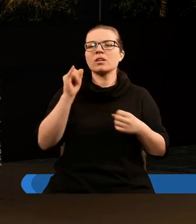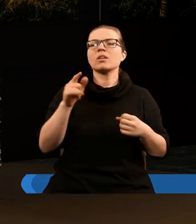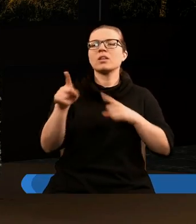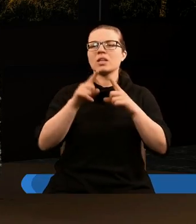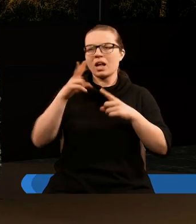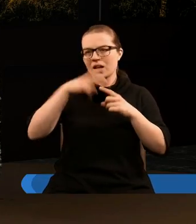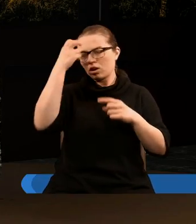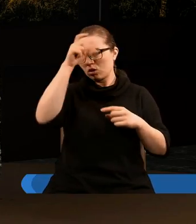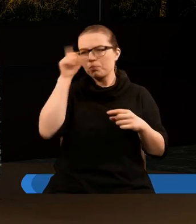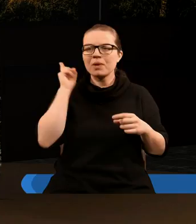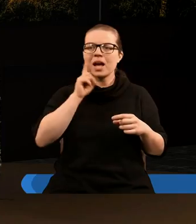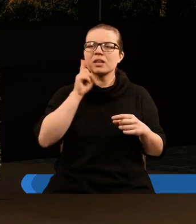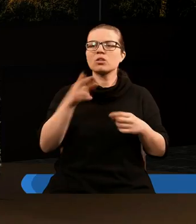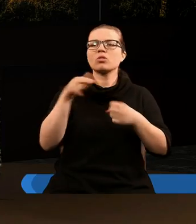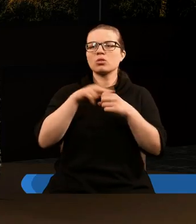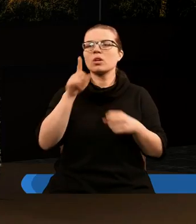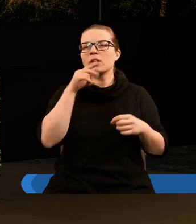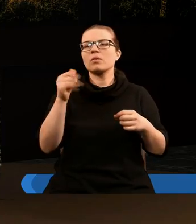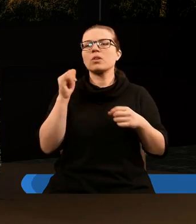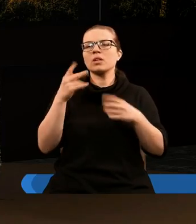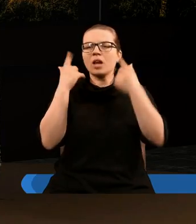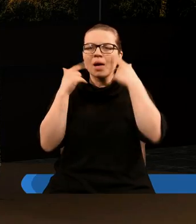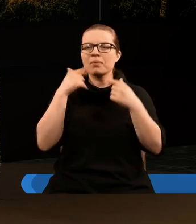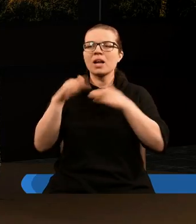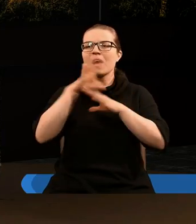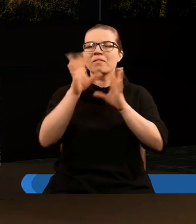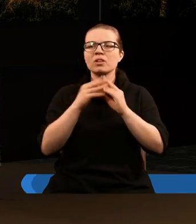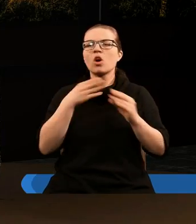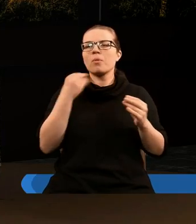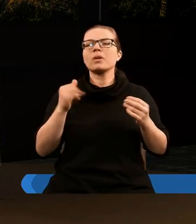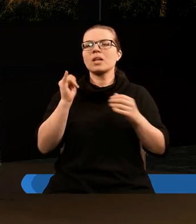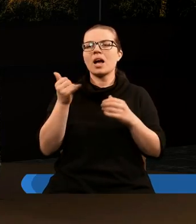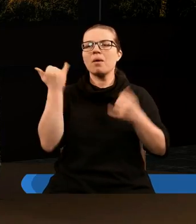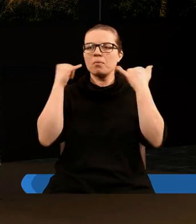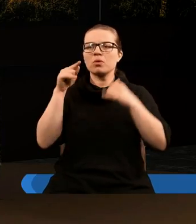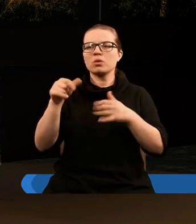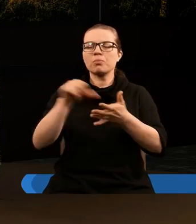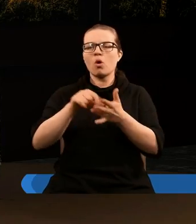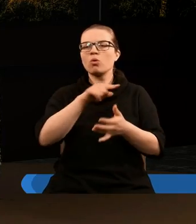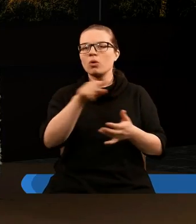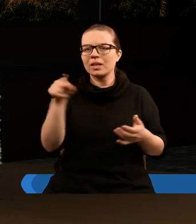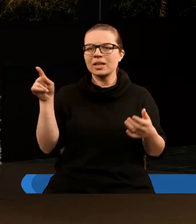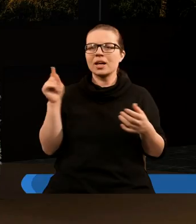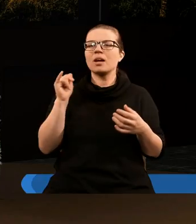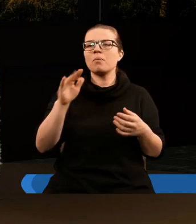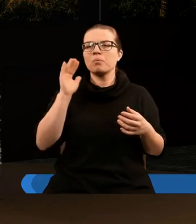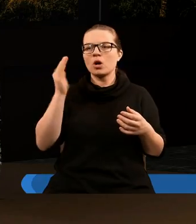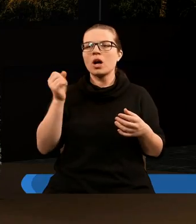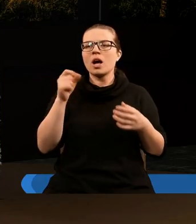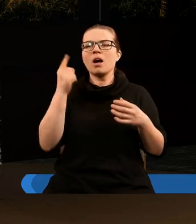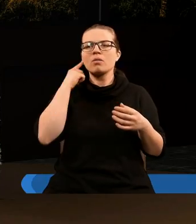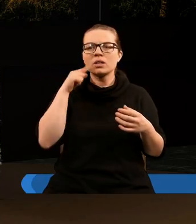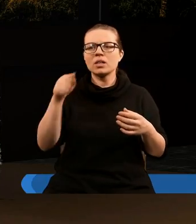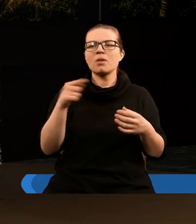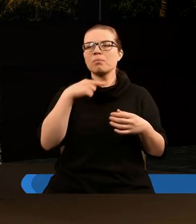uczyń znak na czołach mężczyzn, którzy wzdychają i lamentują nad wszystkimi obrzydliwościami, jakie popełnia się pośród niej. Piąty. A